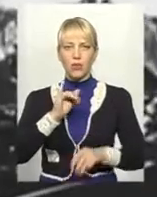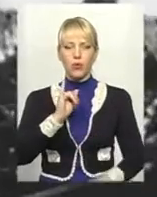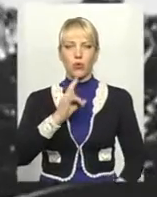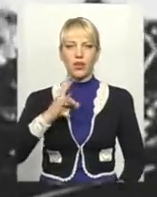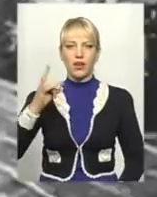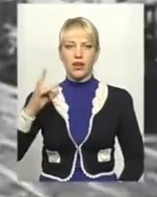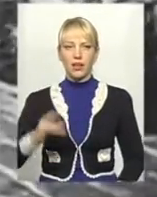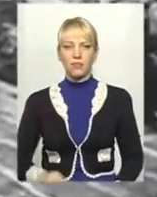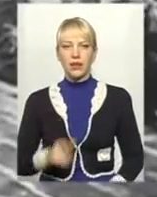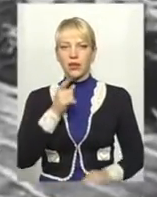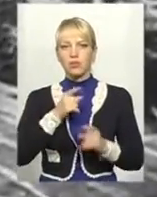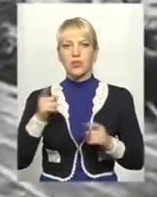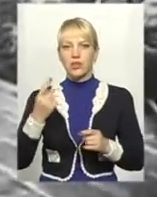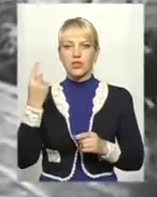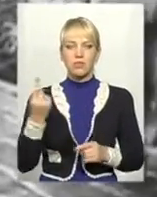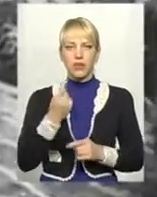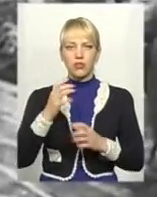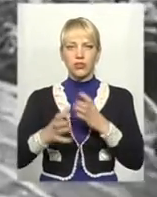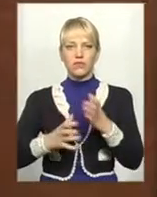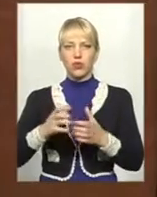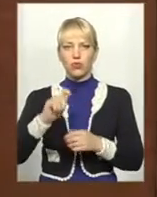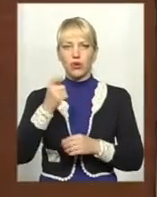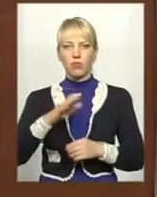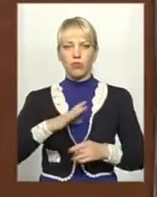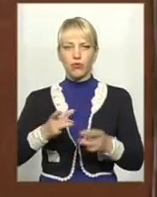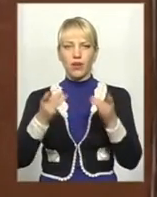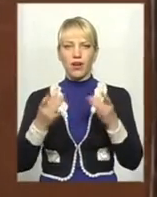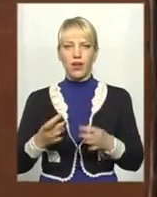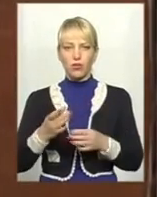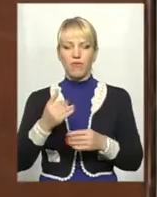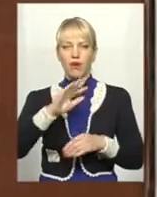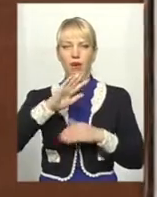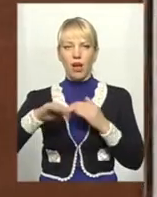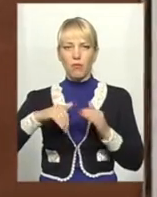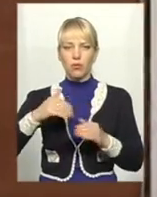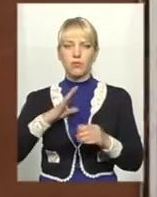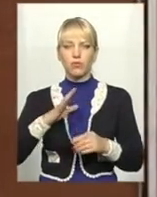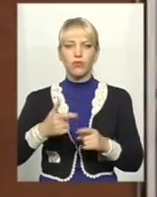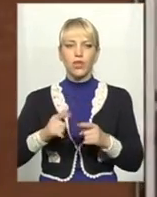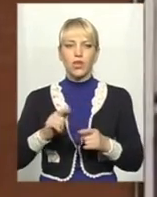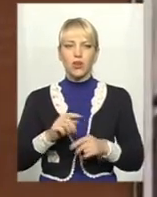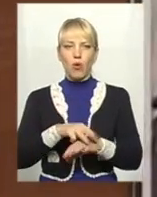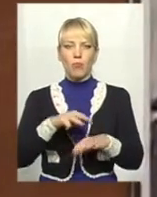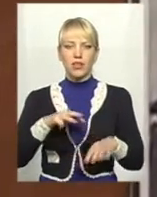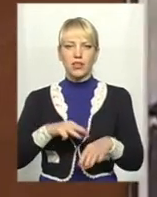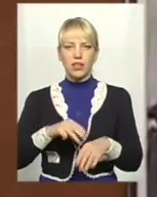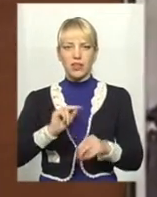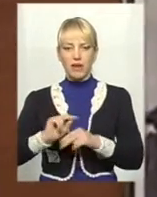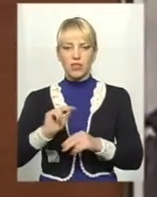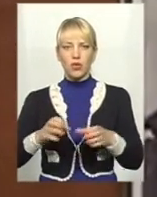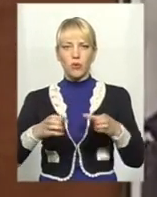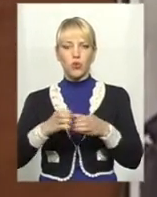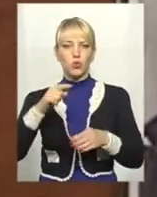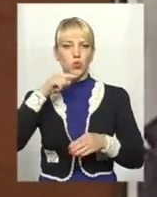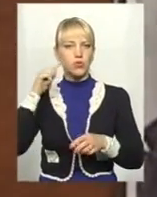польського. Під час Першої світової війни був спочатку рядовим, а згодом командиром навчальних команд, рот та батальйонів російської